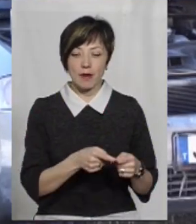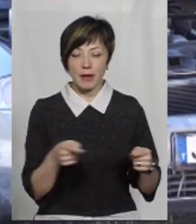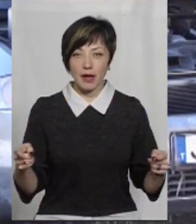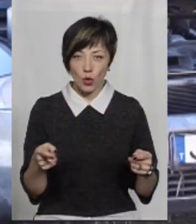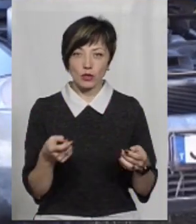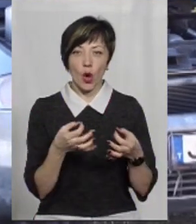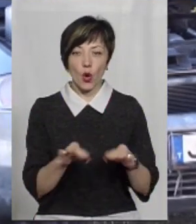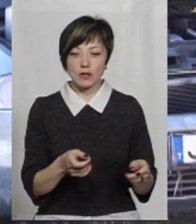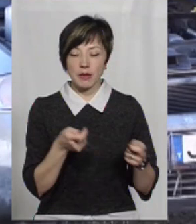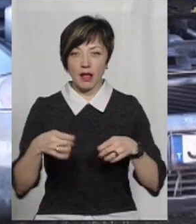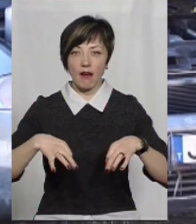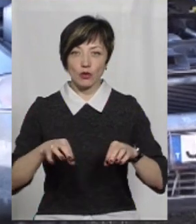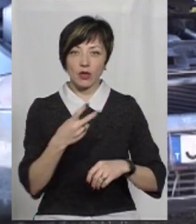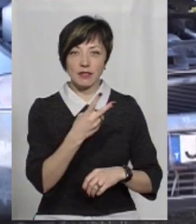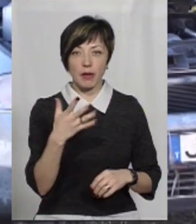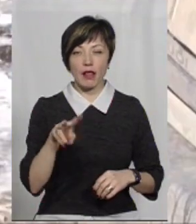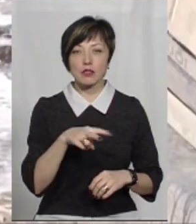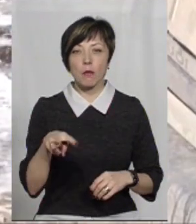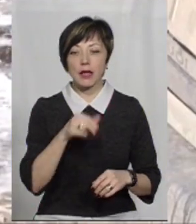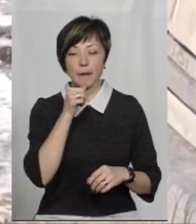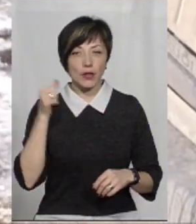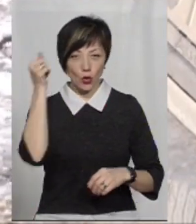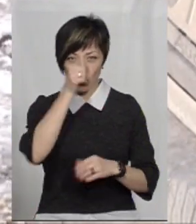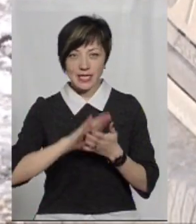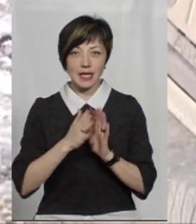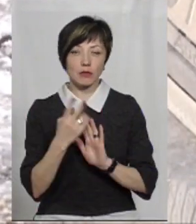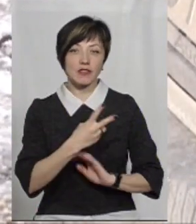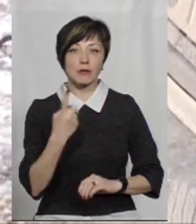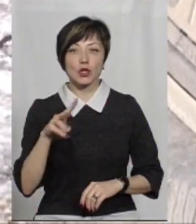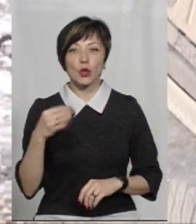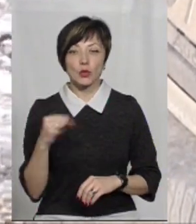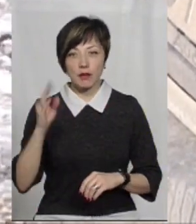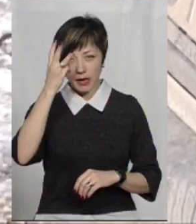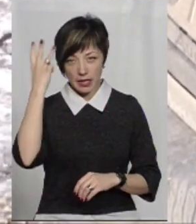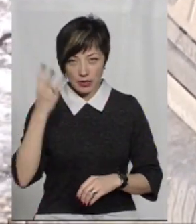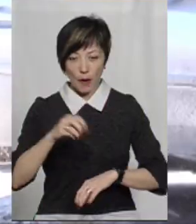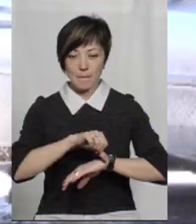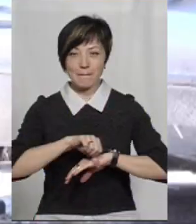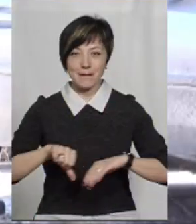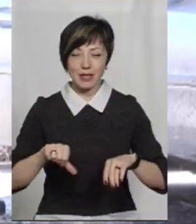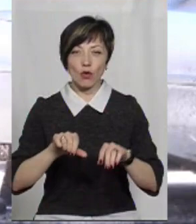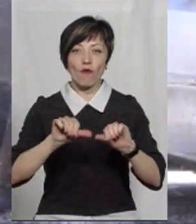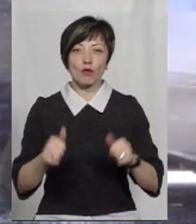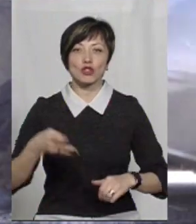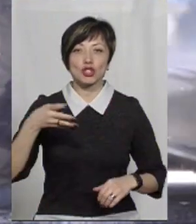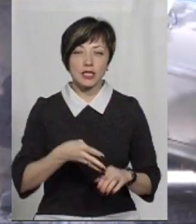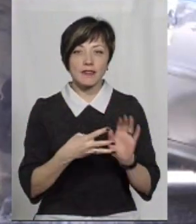стартував в Україні з 25 листопада минулого року. Станом на 21 лютого Хмельницькою митницею оформлено